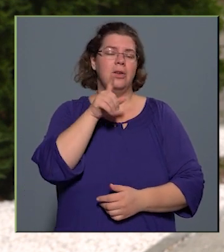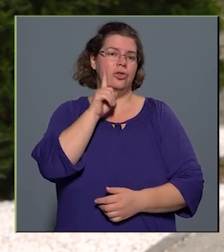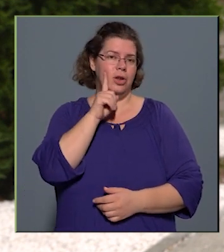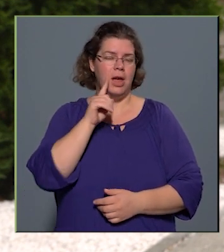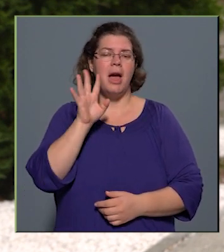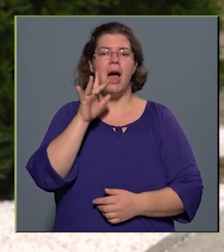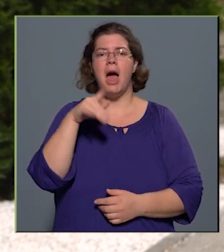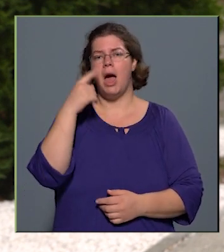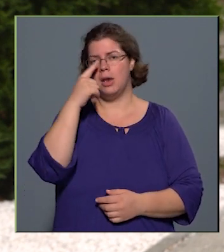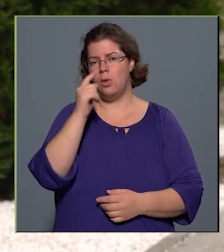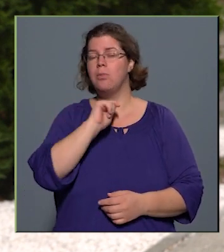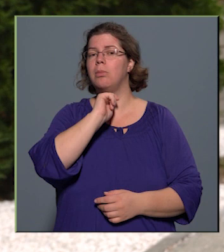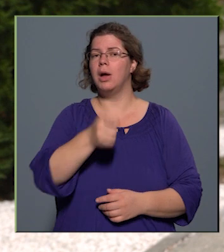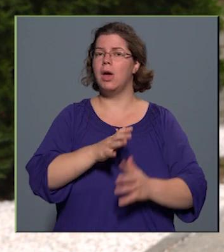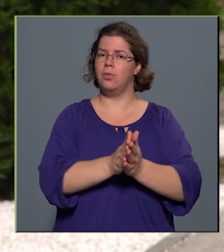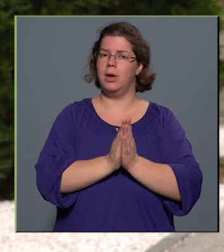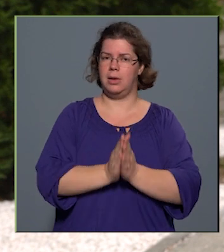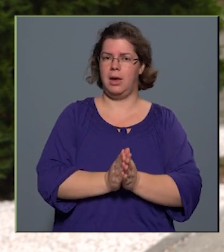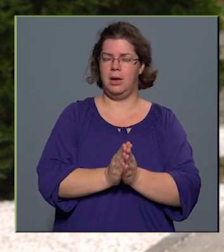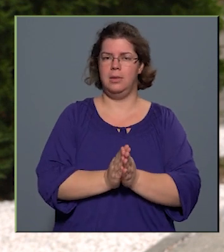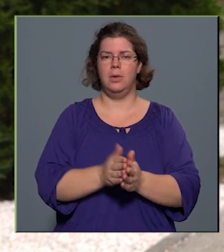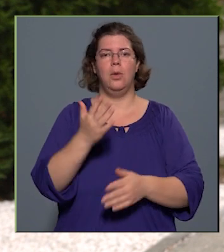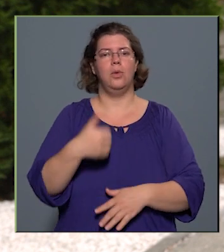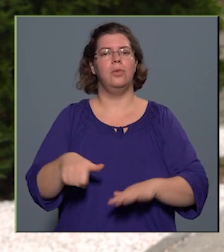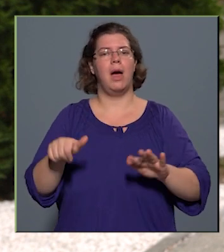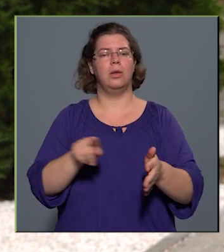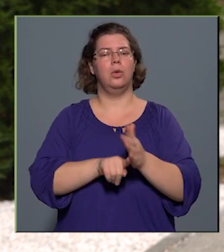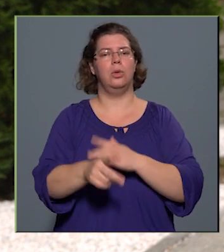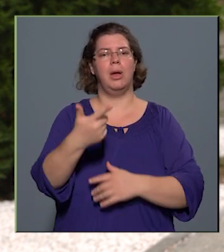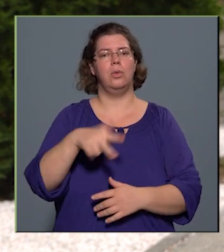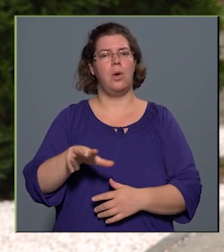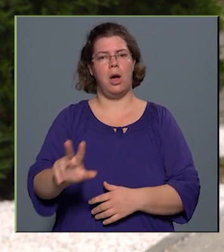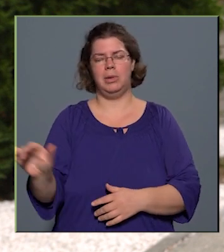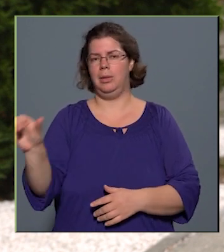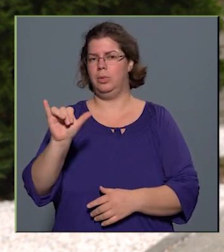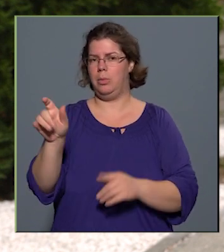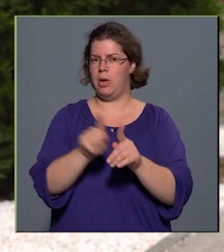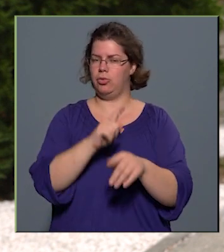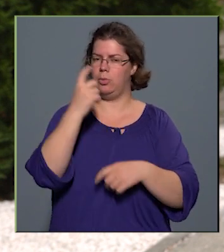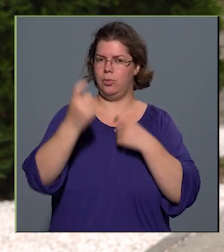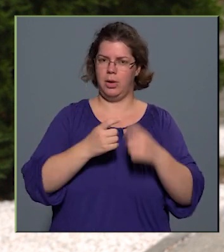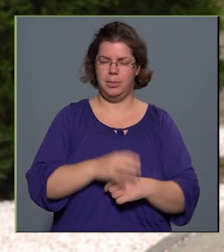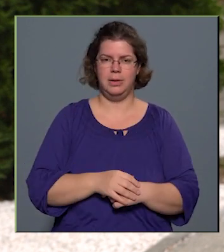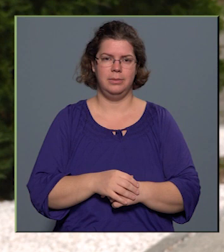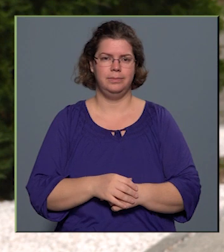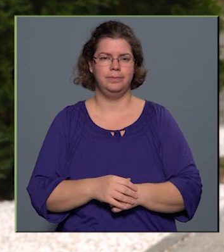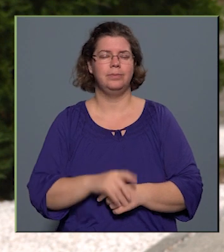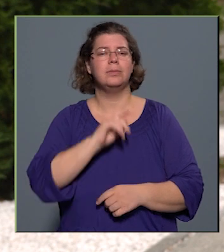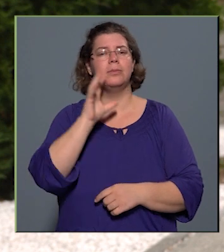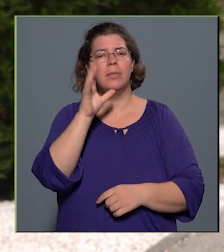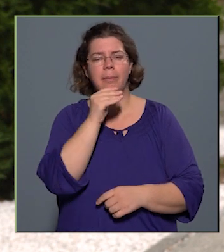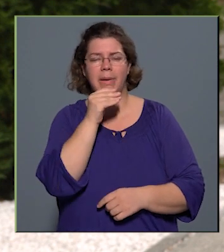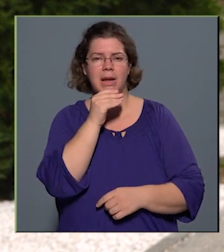Fohászában 1956. október 26-án Budapesten úgy fogalmaz. Az emberi és a nemzeti